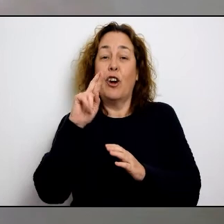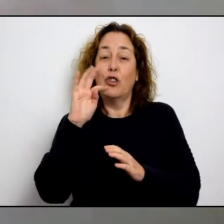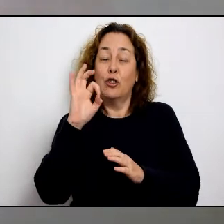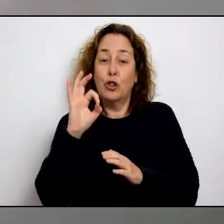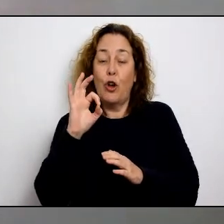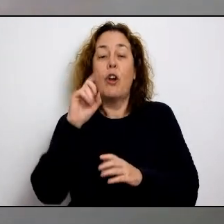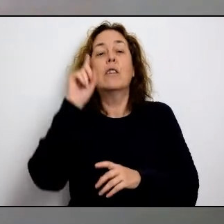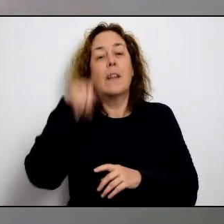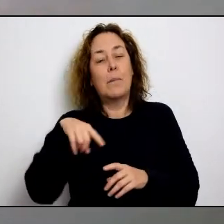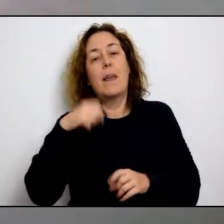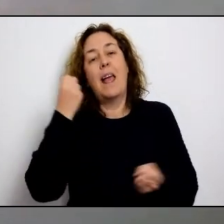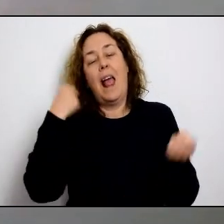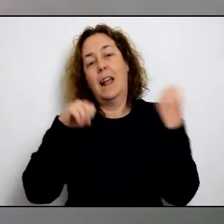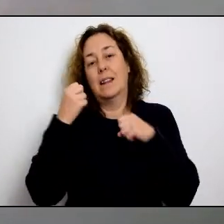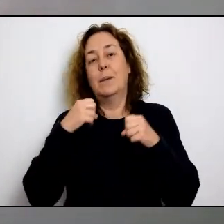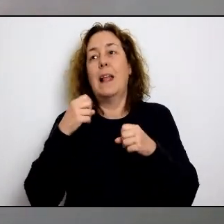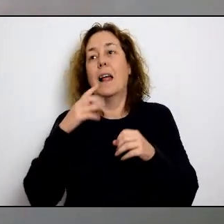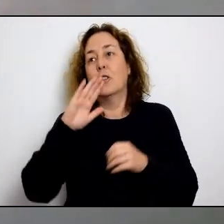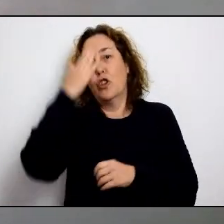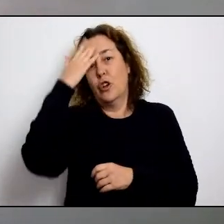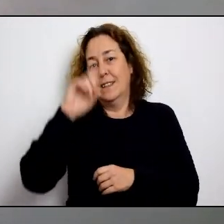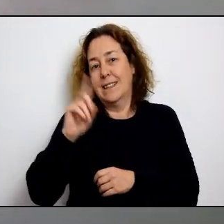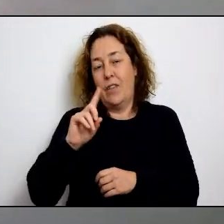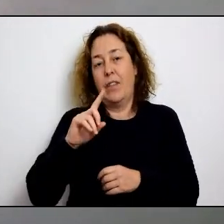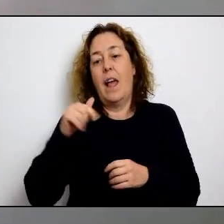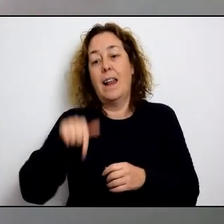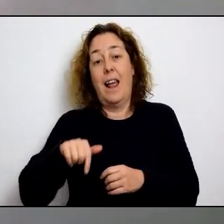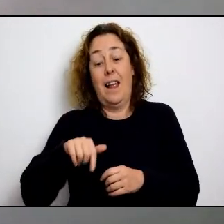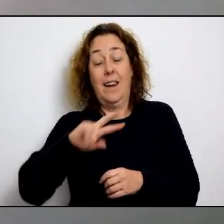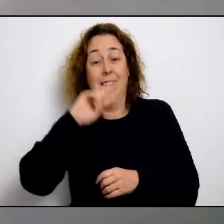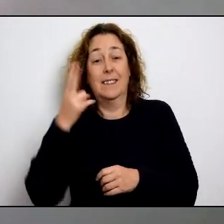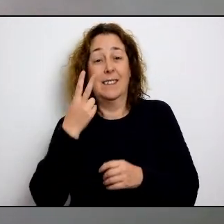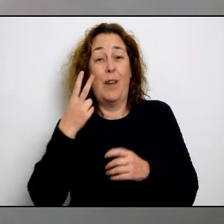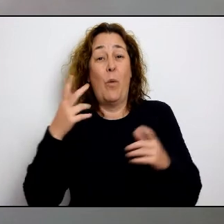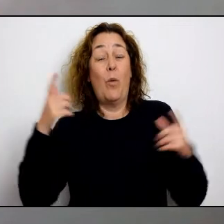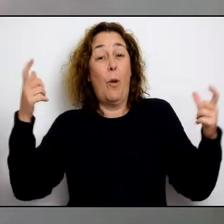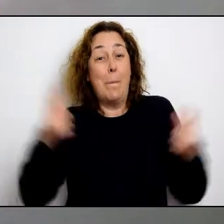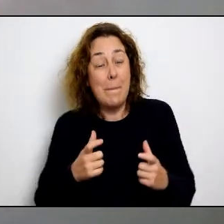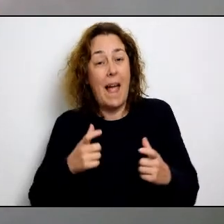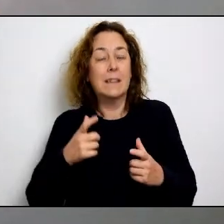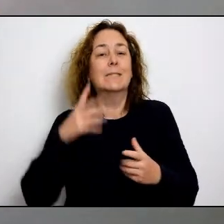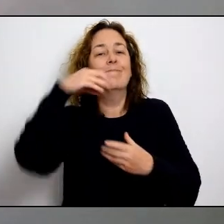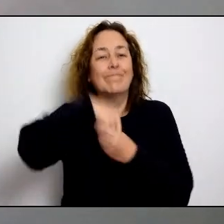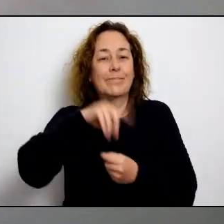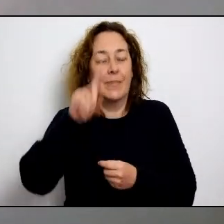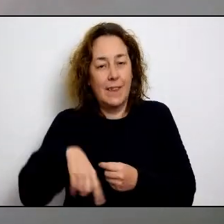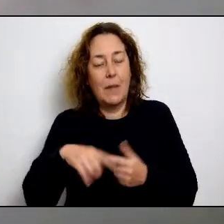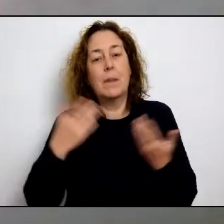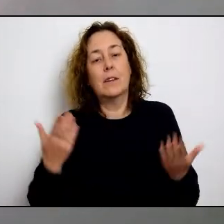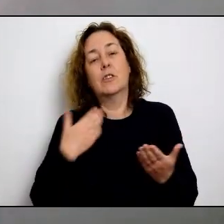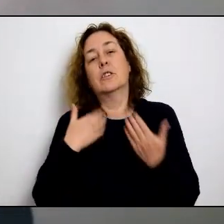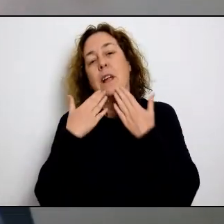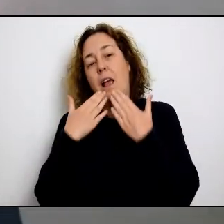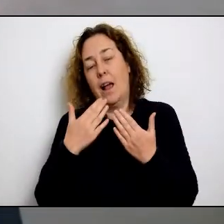ampliar la possibilitat de fer aquests expedients de regulació de feina temporal, aquests ERTOs, també en aquelles activitats que no són essencials i